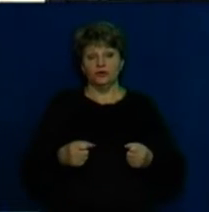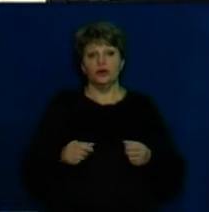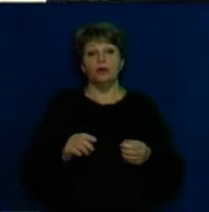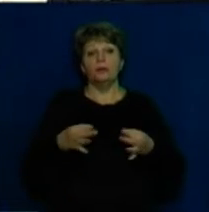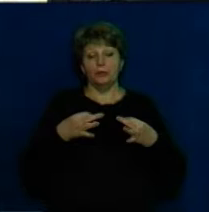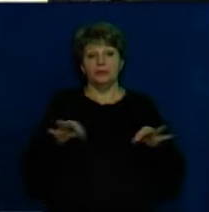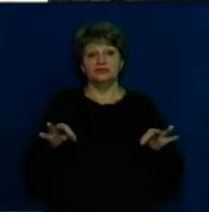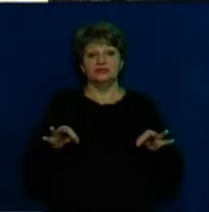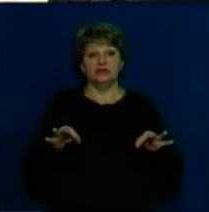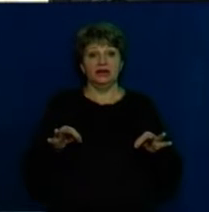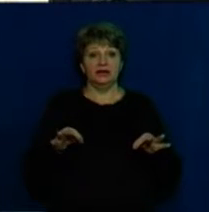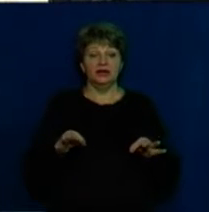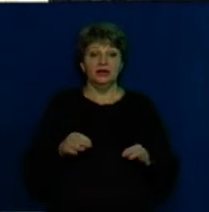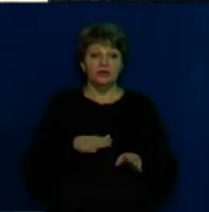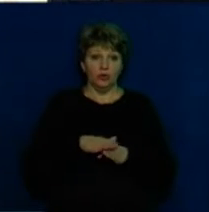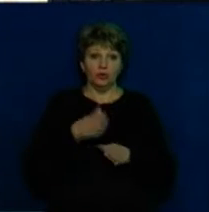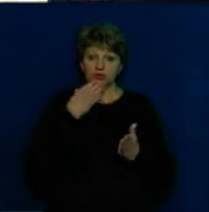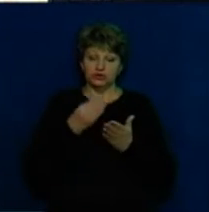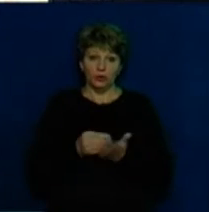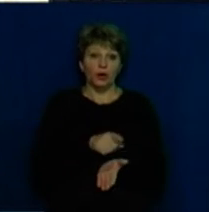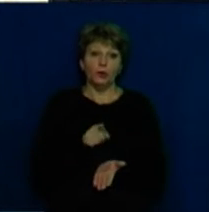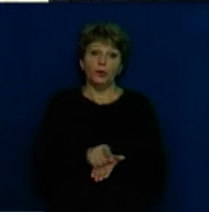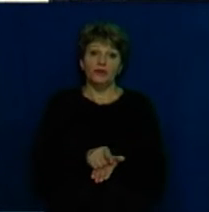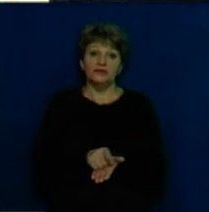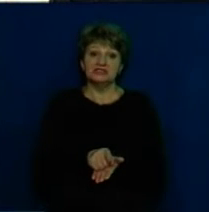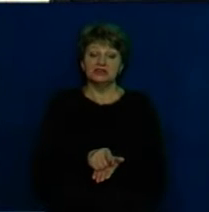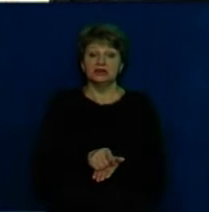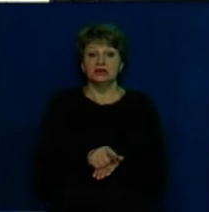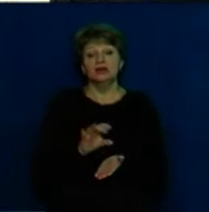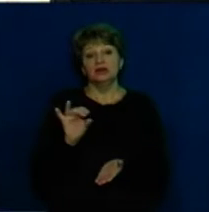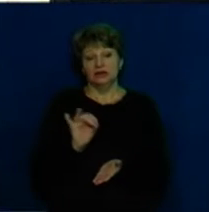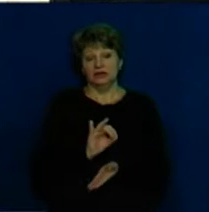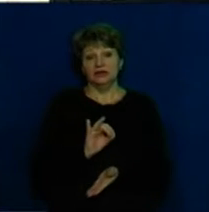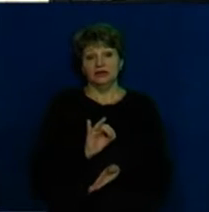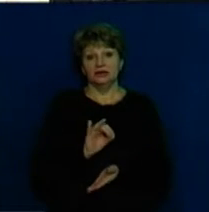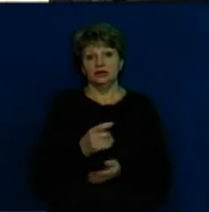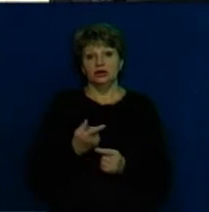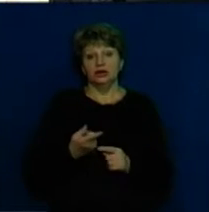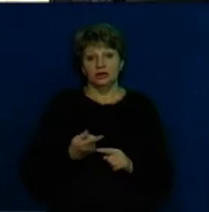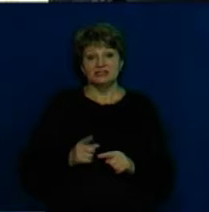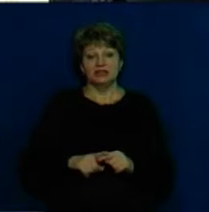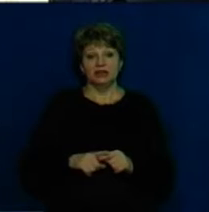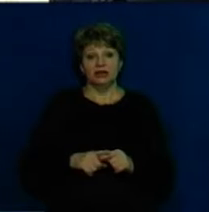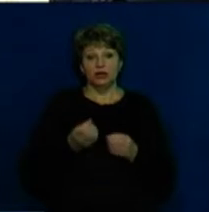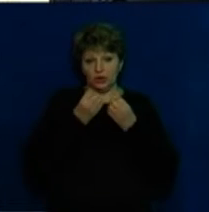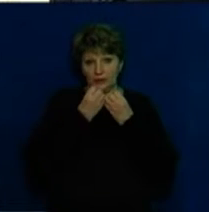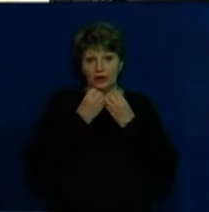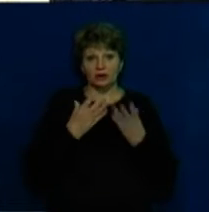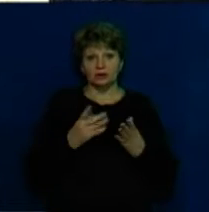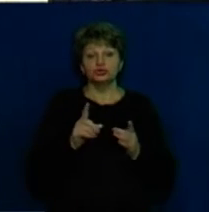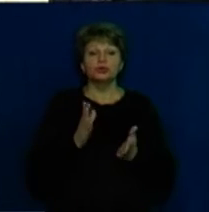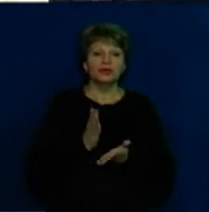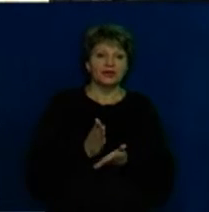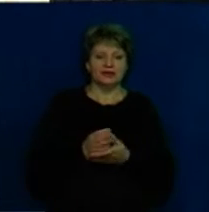виконувати свої посадові обов'язки. І, звичайно, це дуже добре, що є